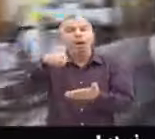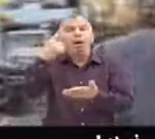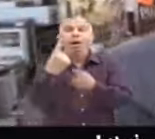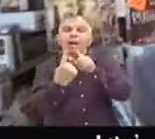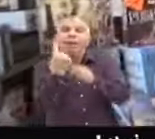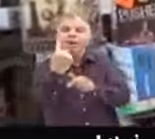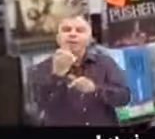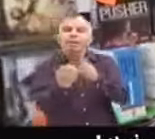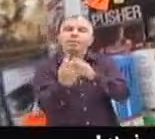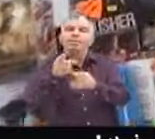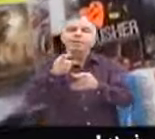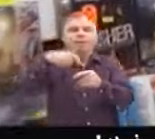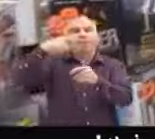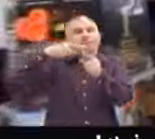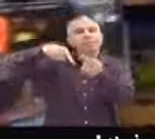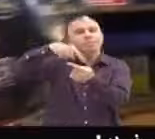Un autre marocain, regardez.